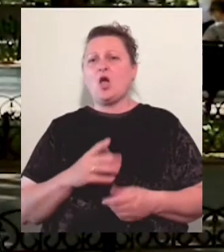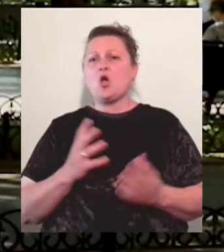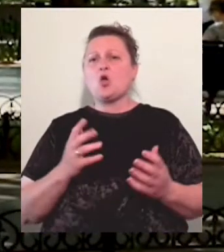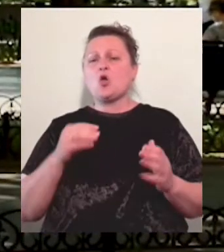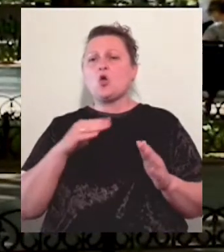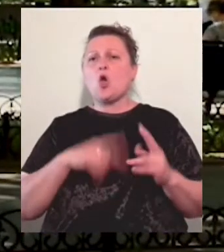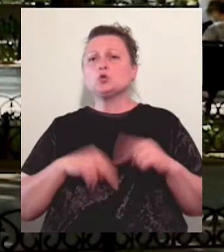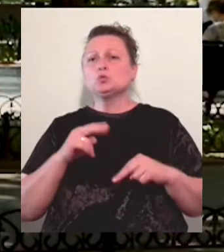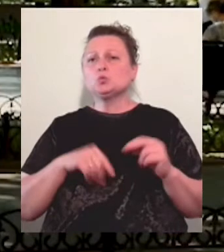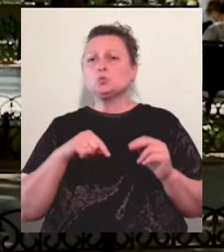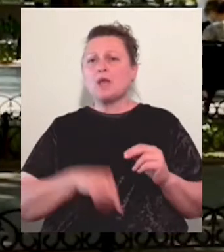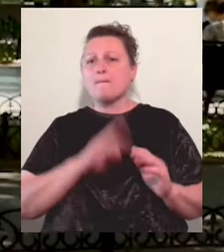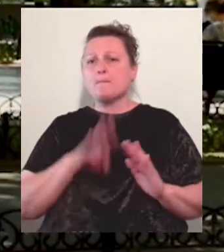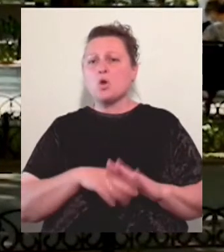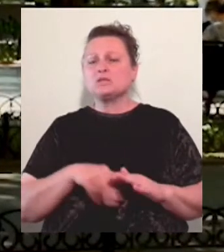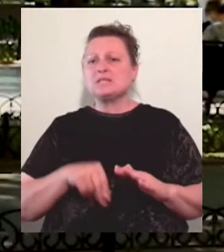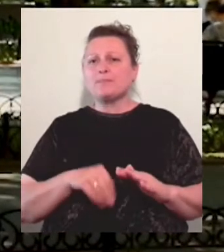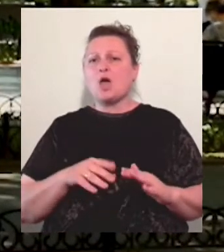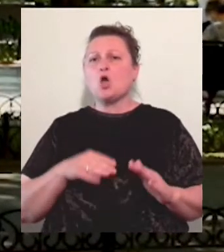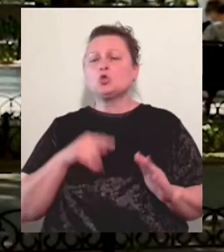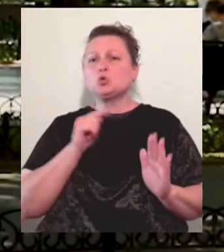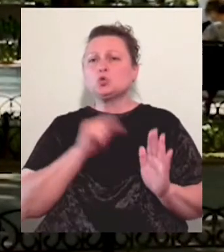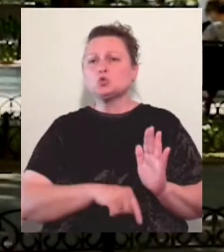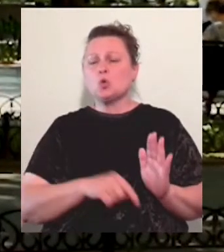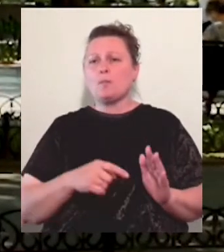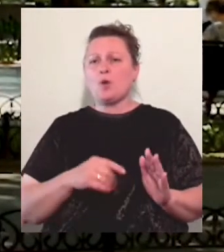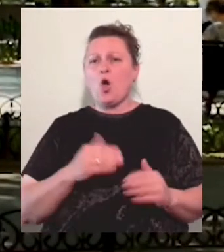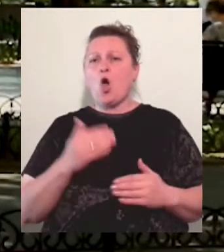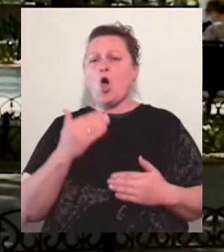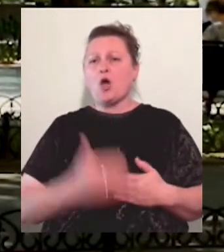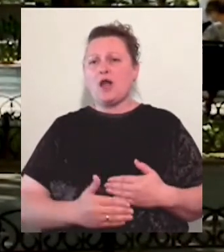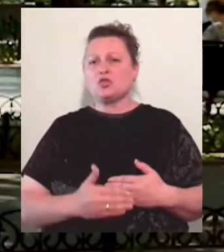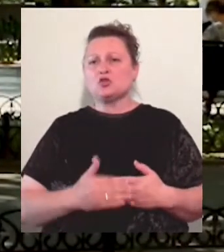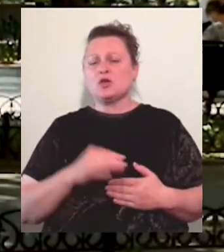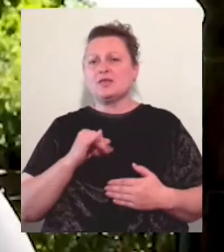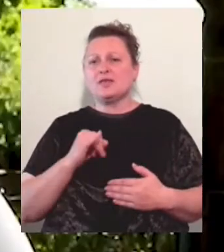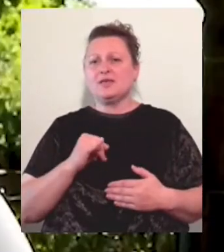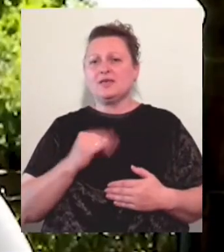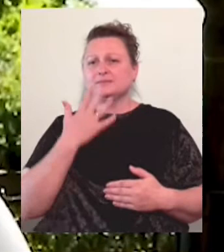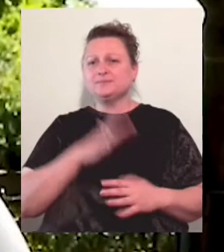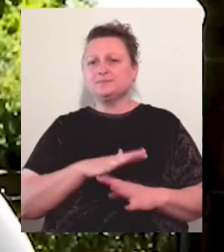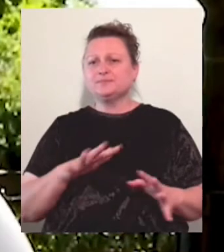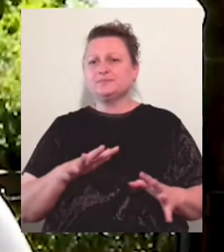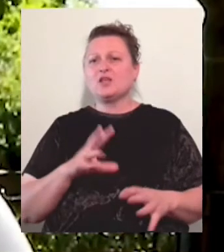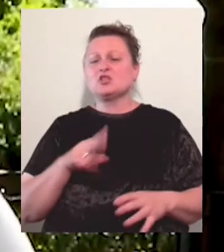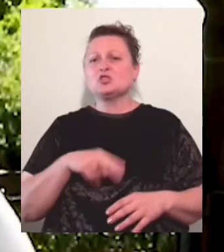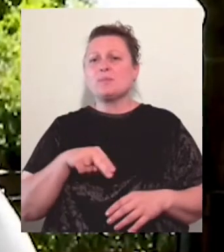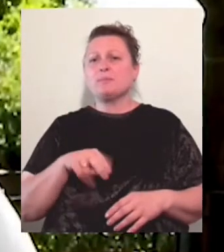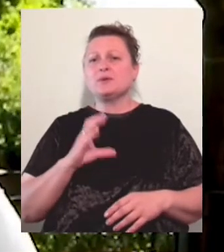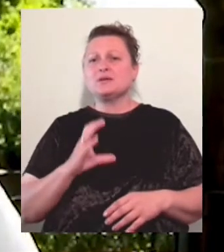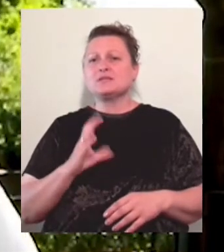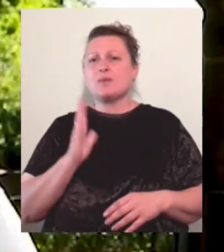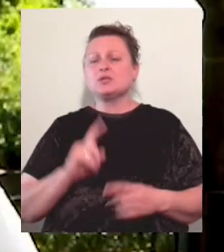і доступ пограничений. Це система пожаротуження і GPS-датчики, які будуть